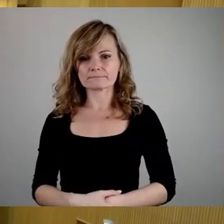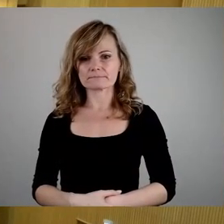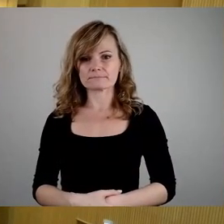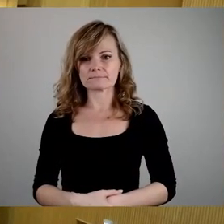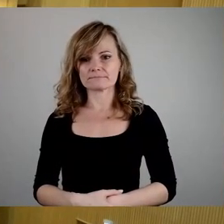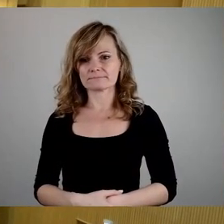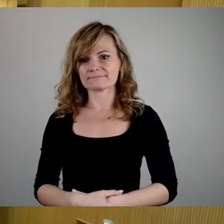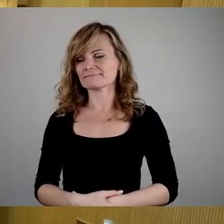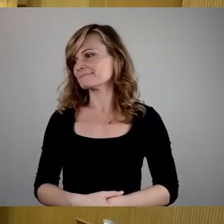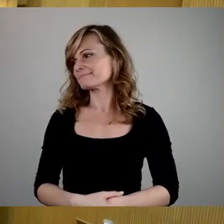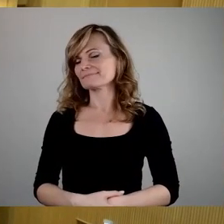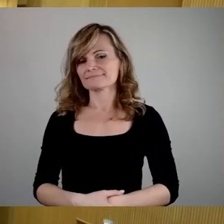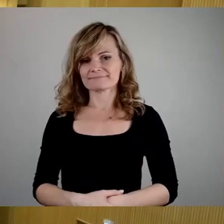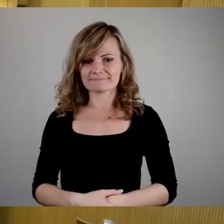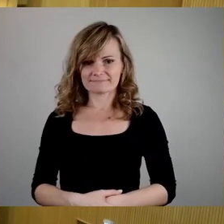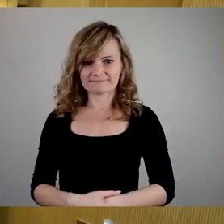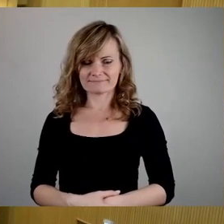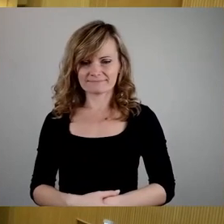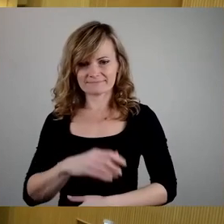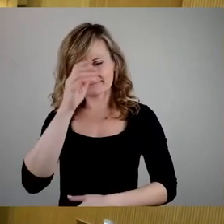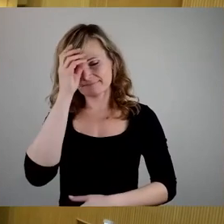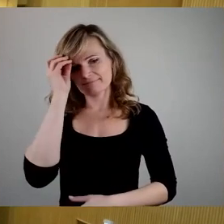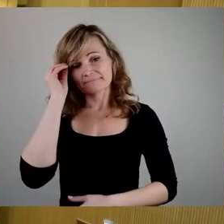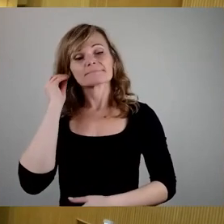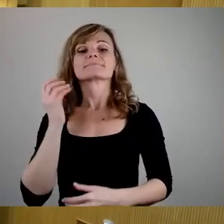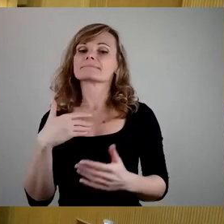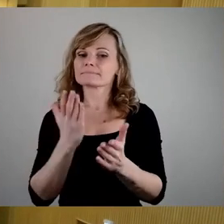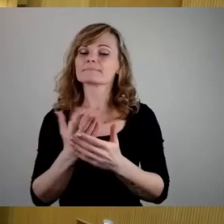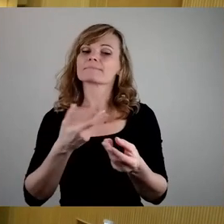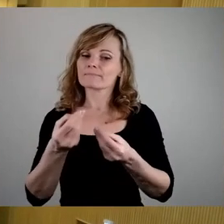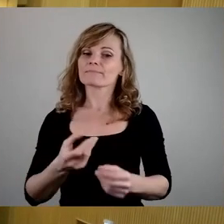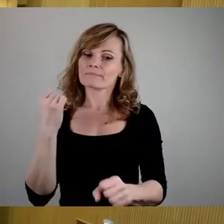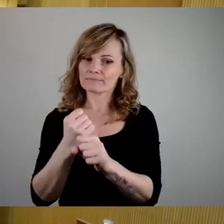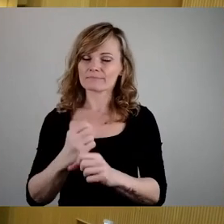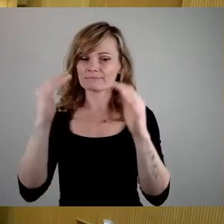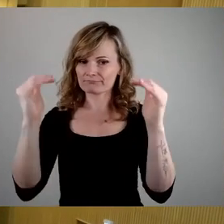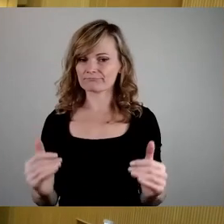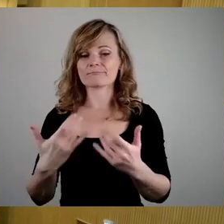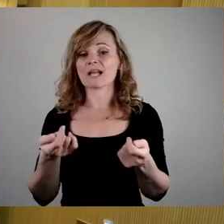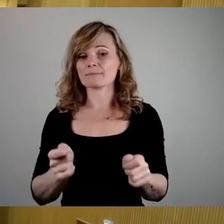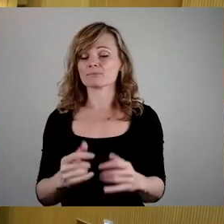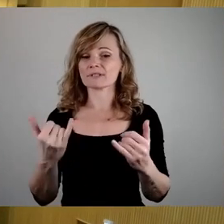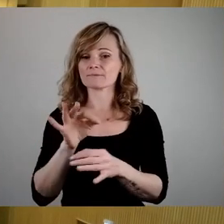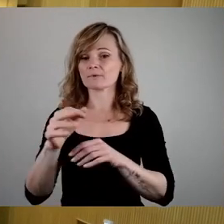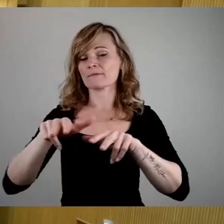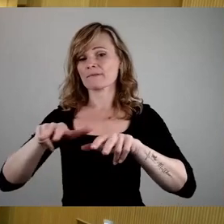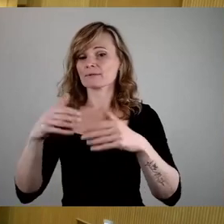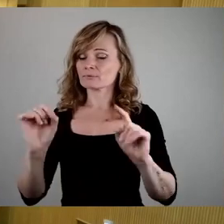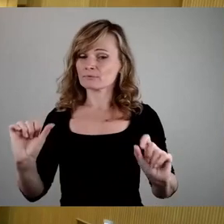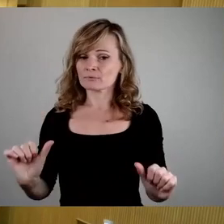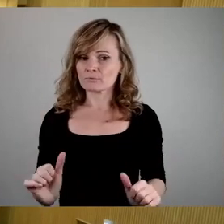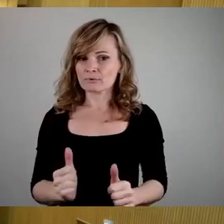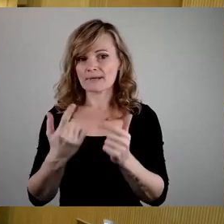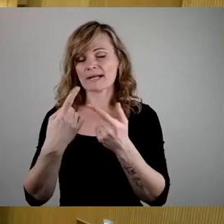So, damit wären wir erst einmal durch die Redebeiträge von Ihnen durch und zum Abschluss für die Verwaltung noch einmal auf einige